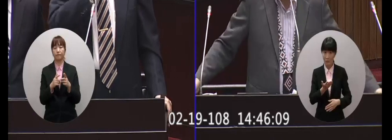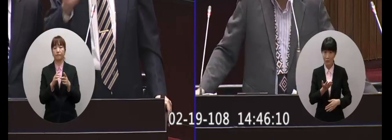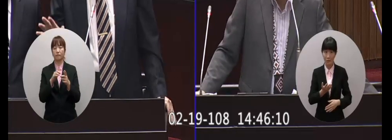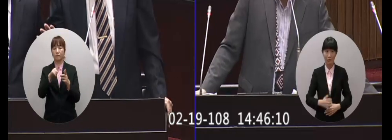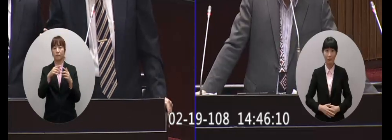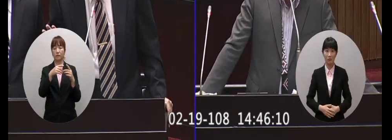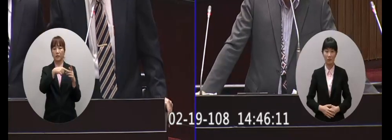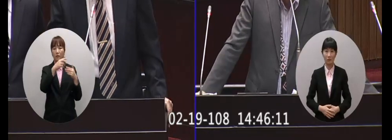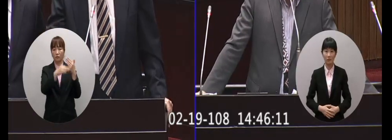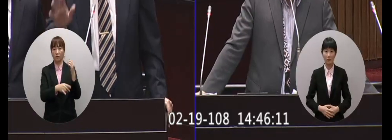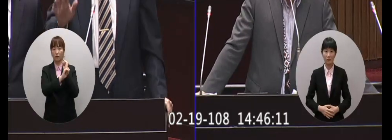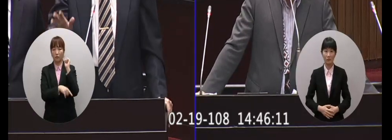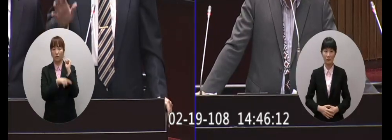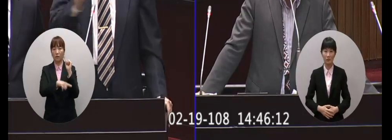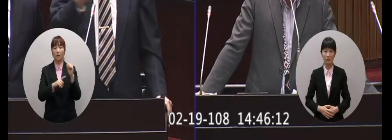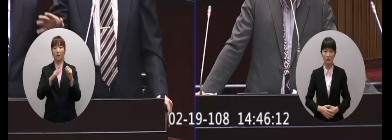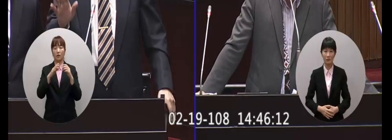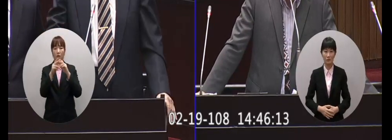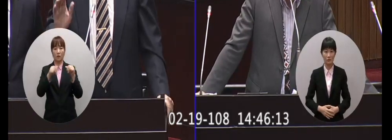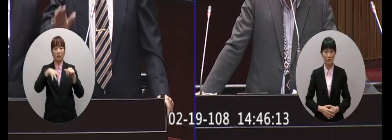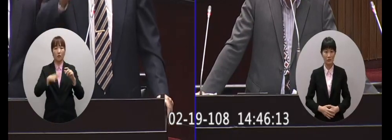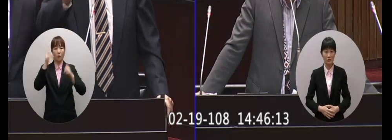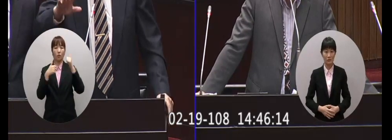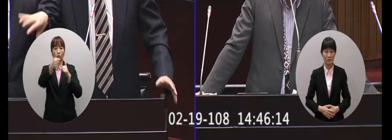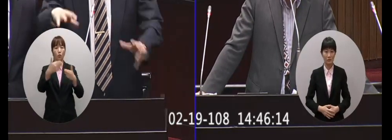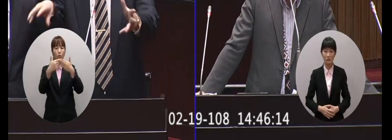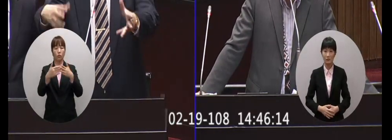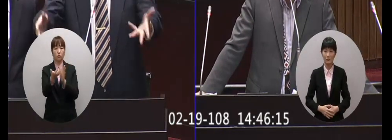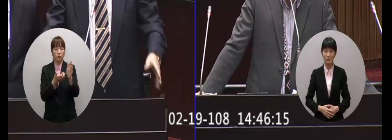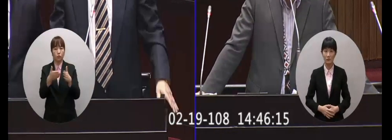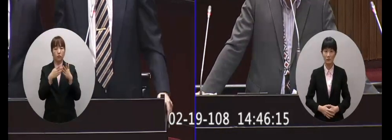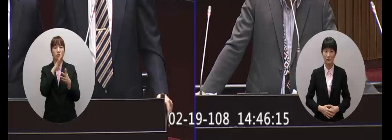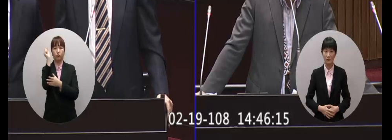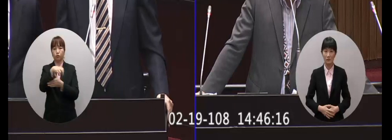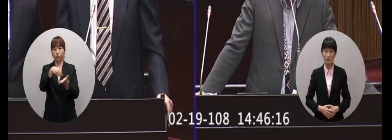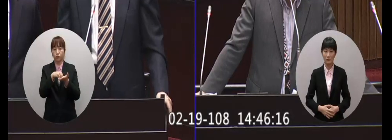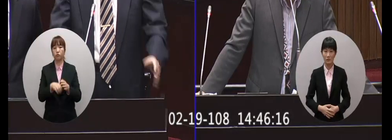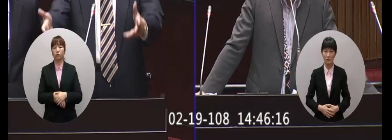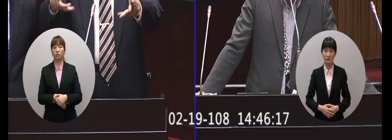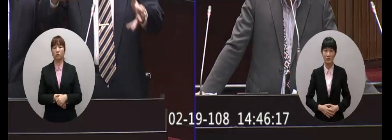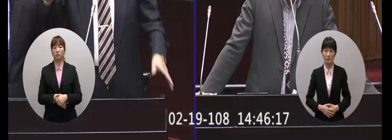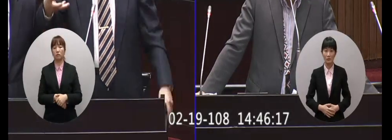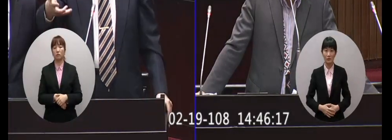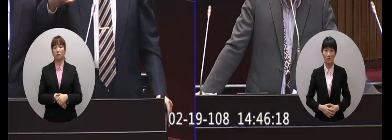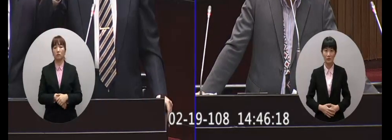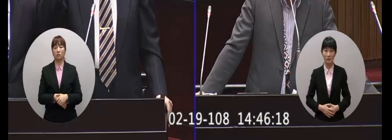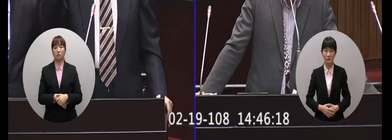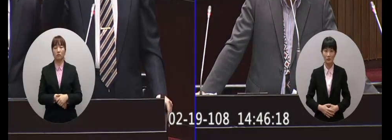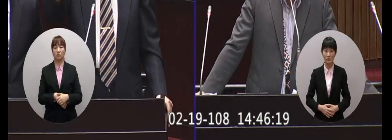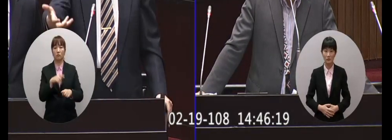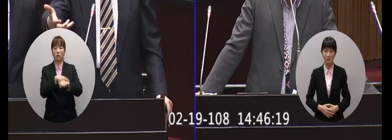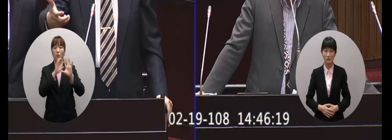按照兩岸裡面關係條例地方所找赴大陸本來就應該經過那個許可的吧這個是從那個